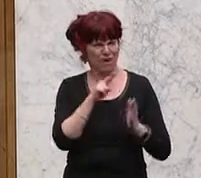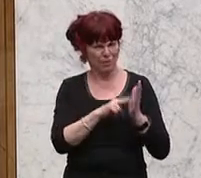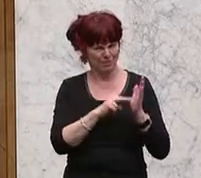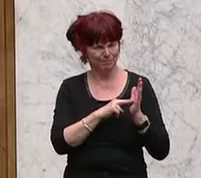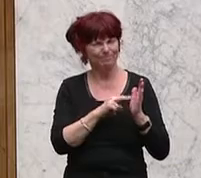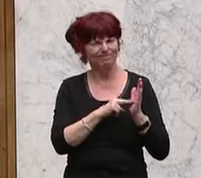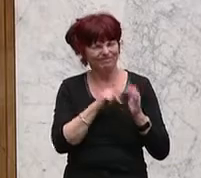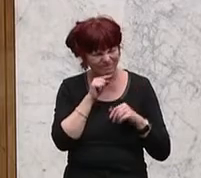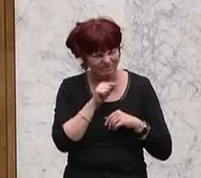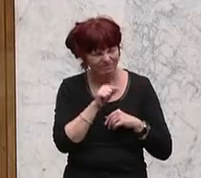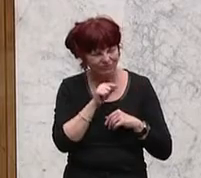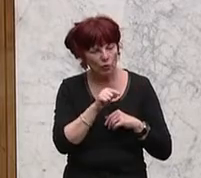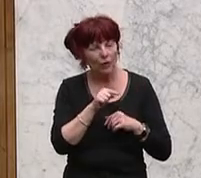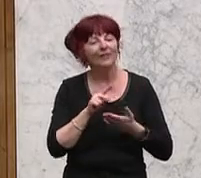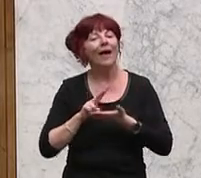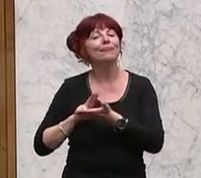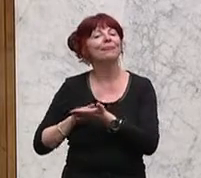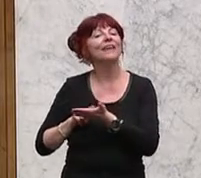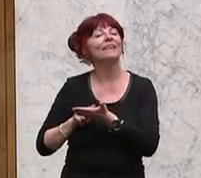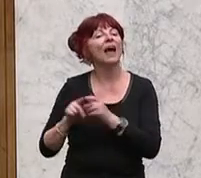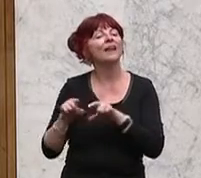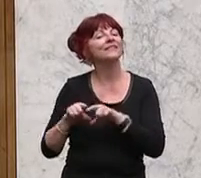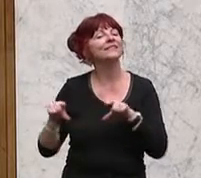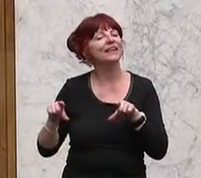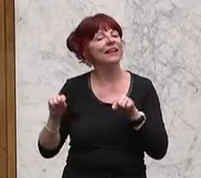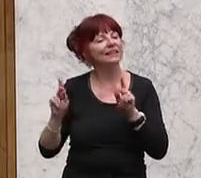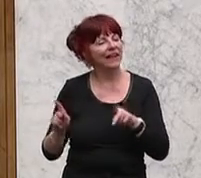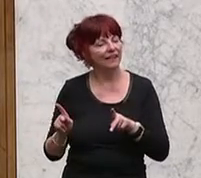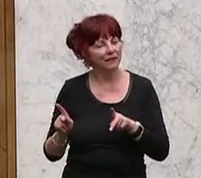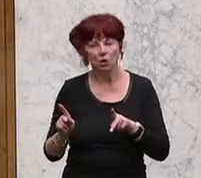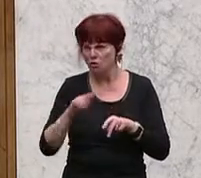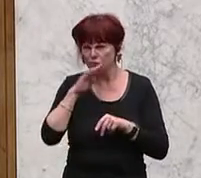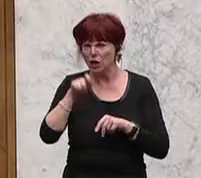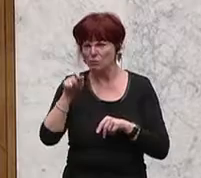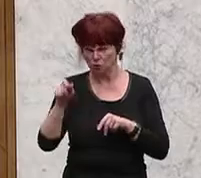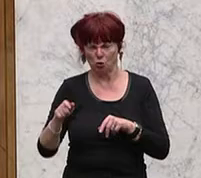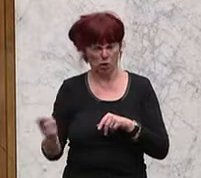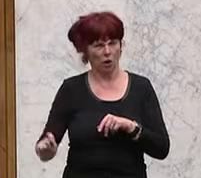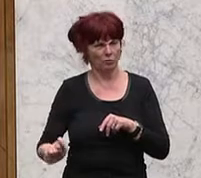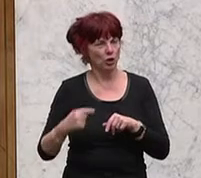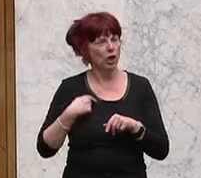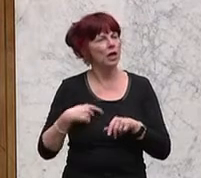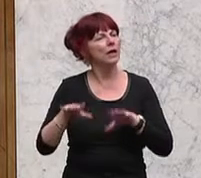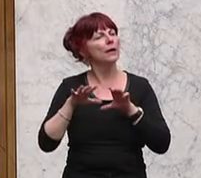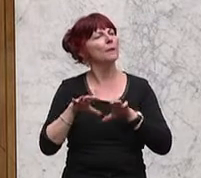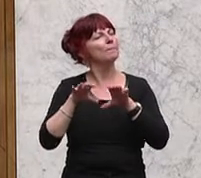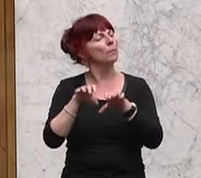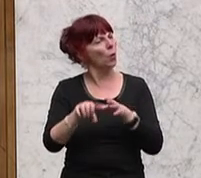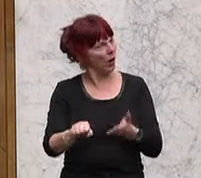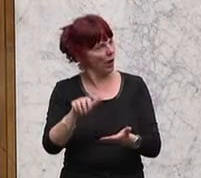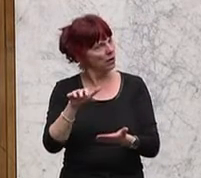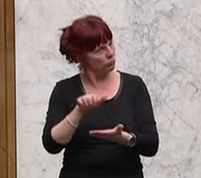Da gibt es auch das digitale Ticket. Kaufen ständig Leute von uns. Das buche ich. Für dieses